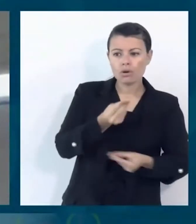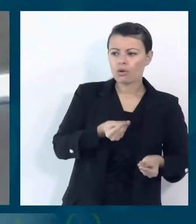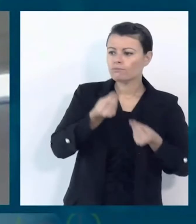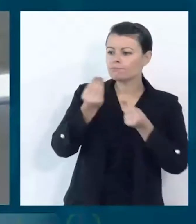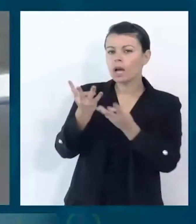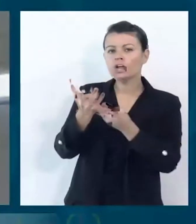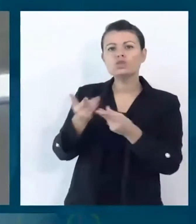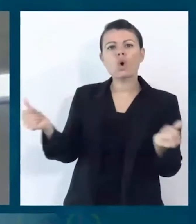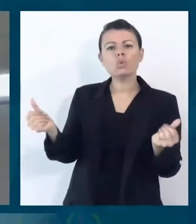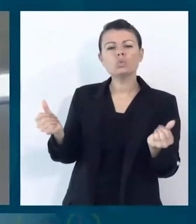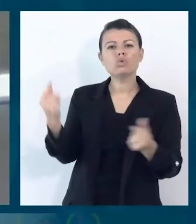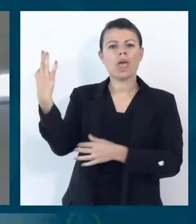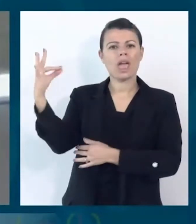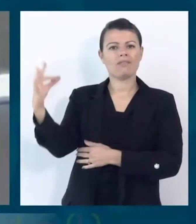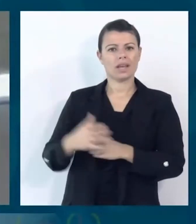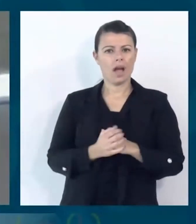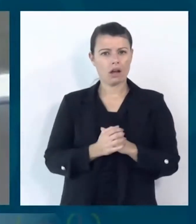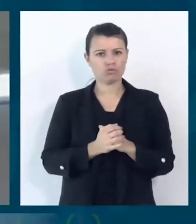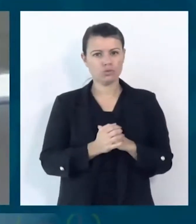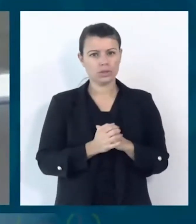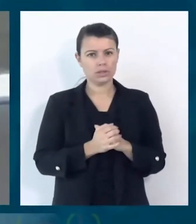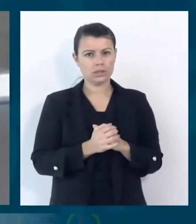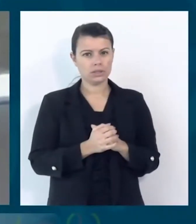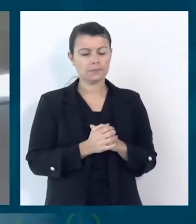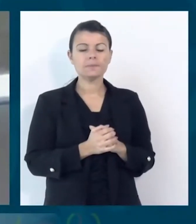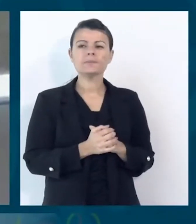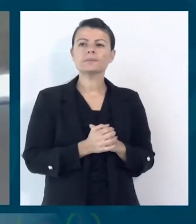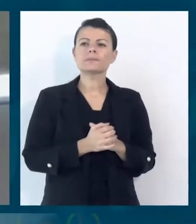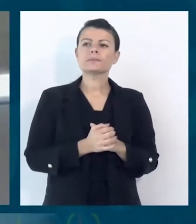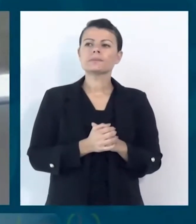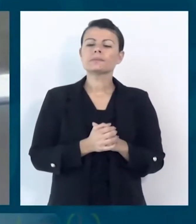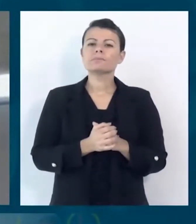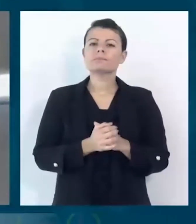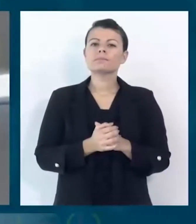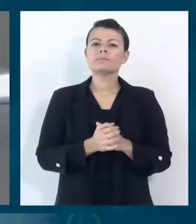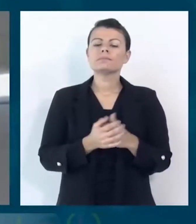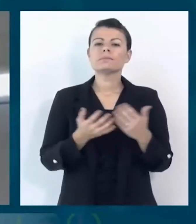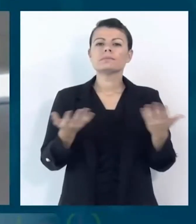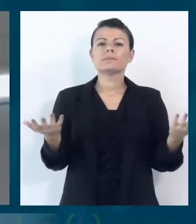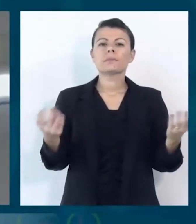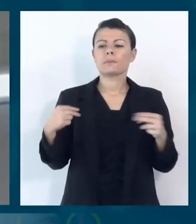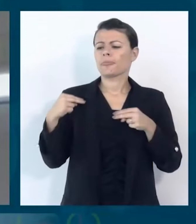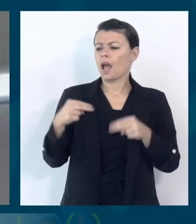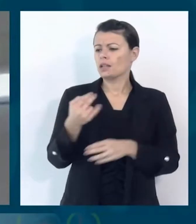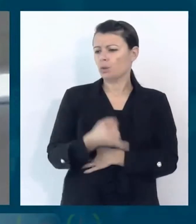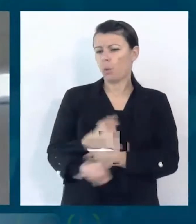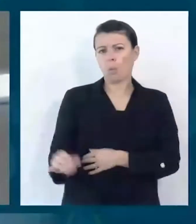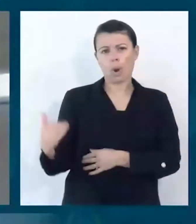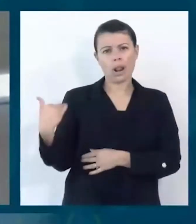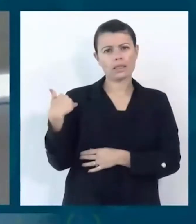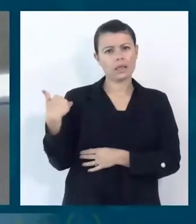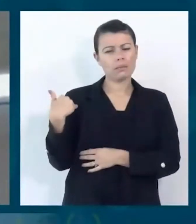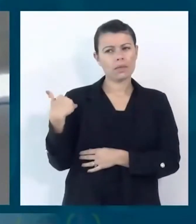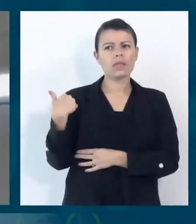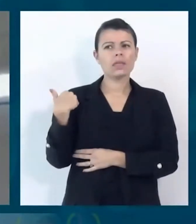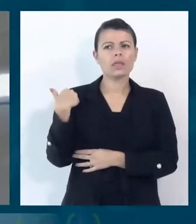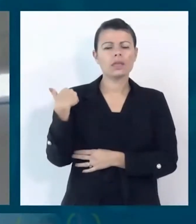territorio e proviamo che gli ultimi anni sono stati anni del